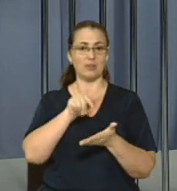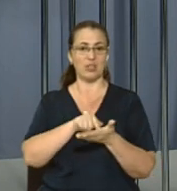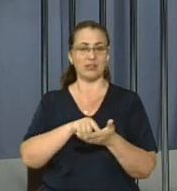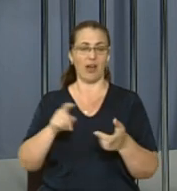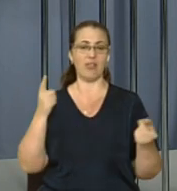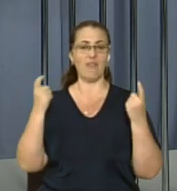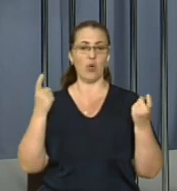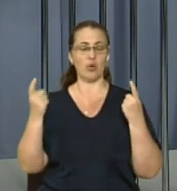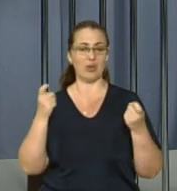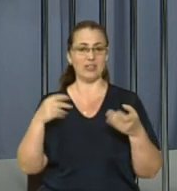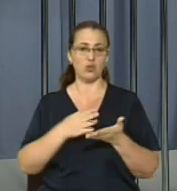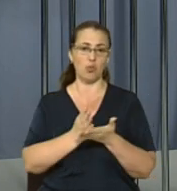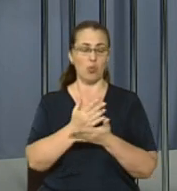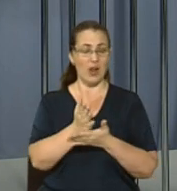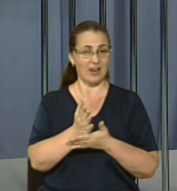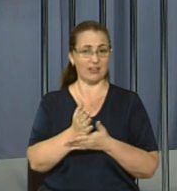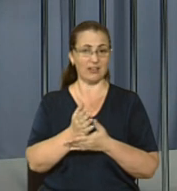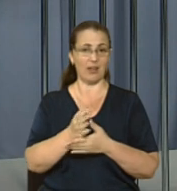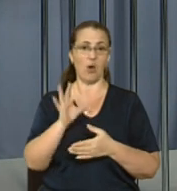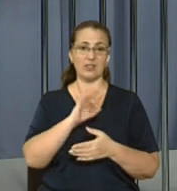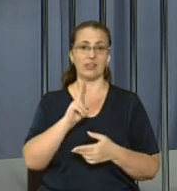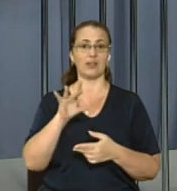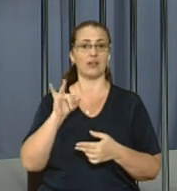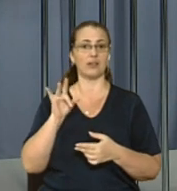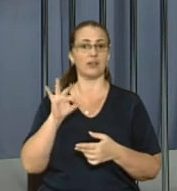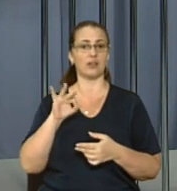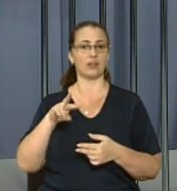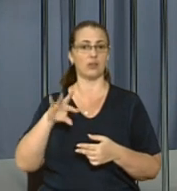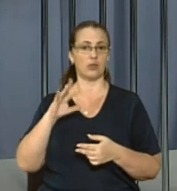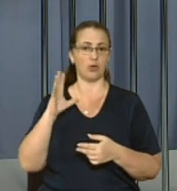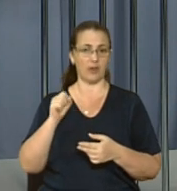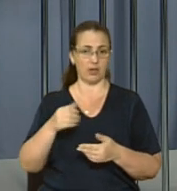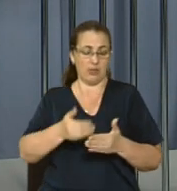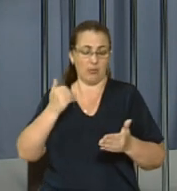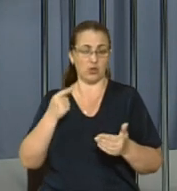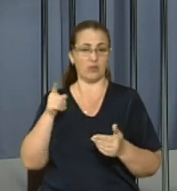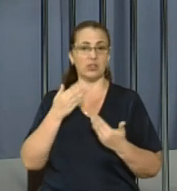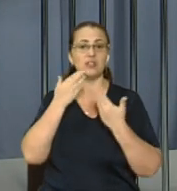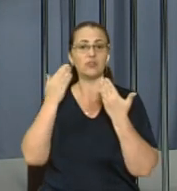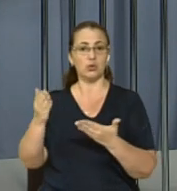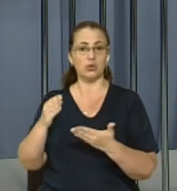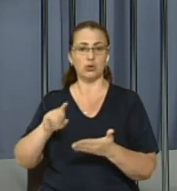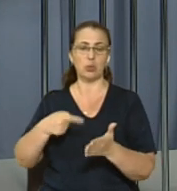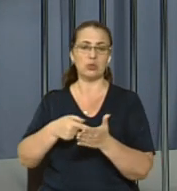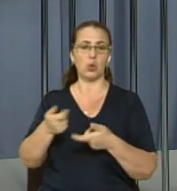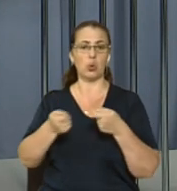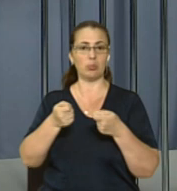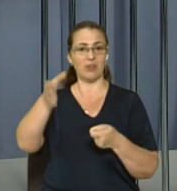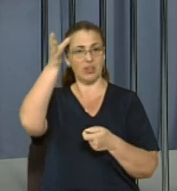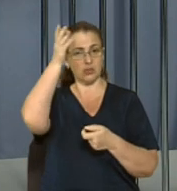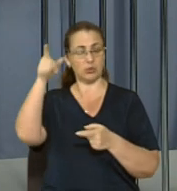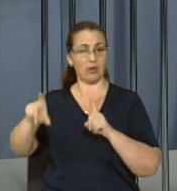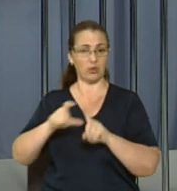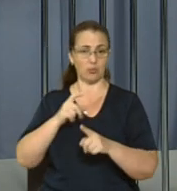комунікації Міністерства освіти і науки України Оксана Кирилова, напередодні вони звернулись телефоном до міського управління освіти. Там